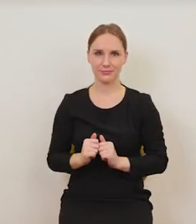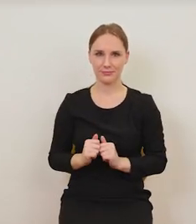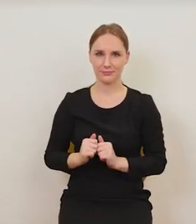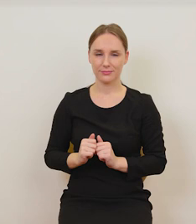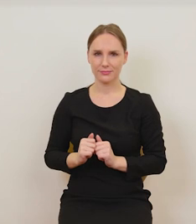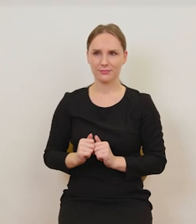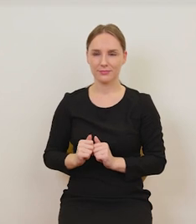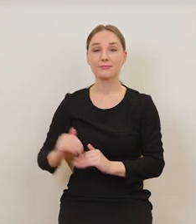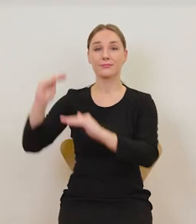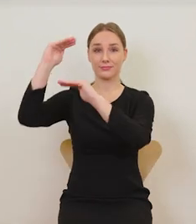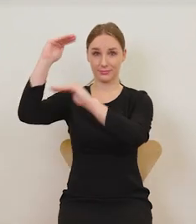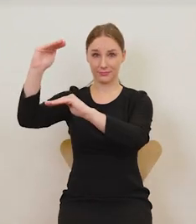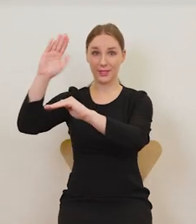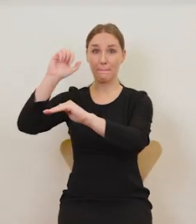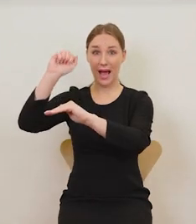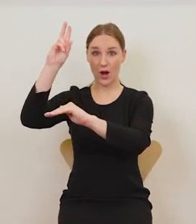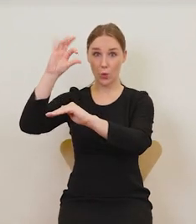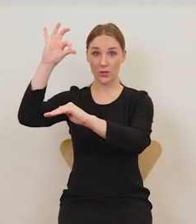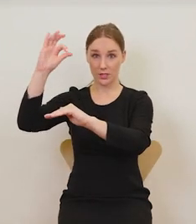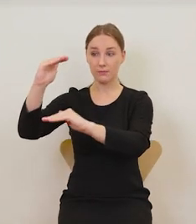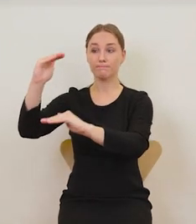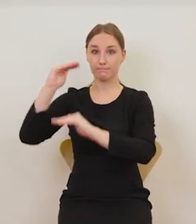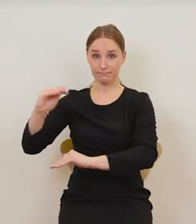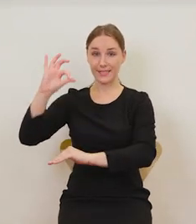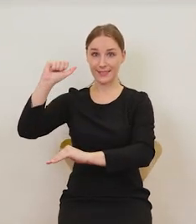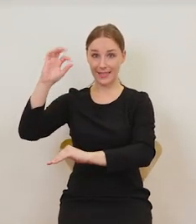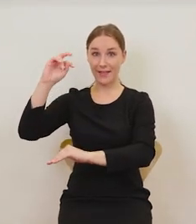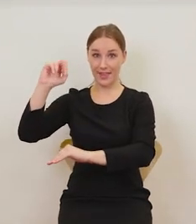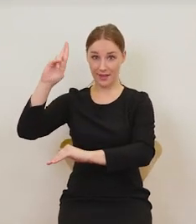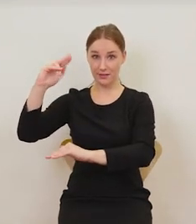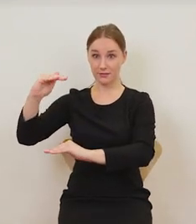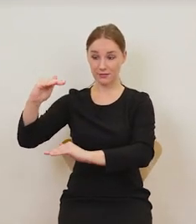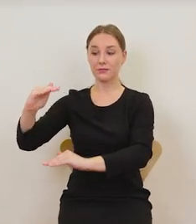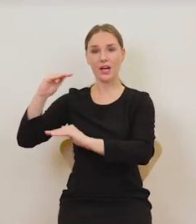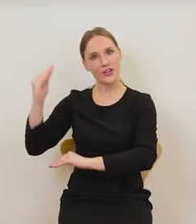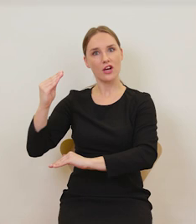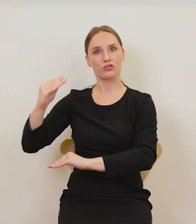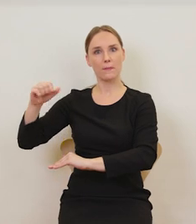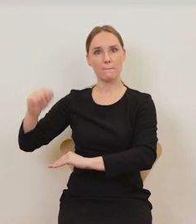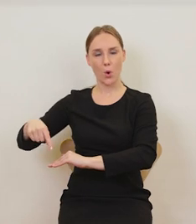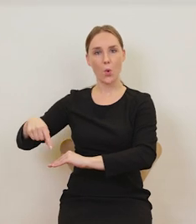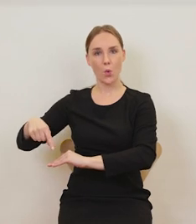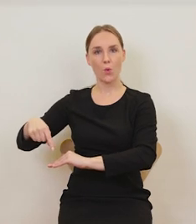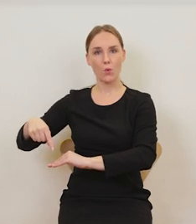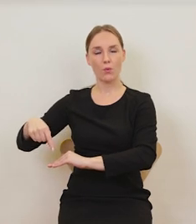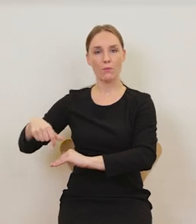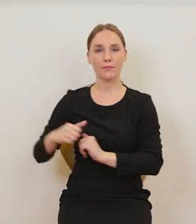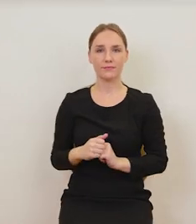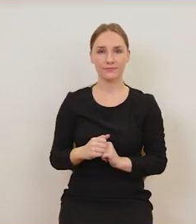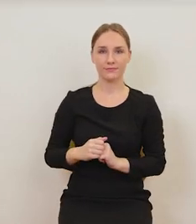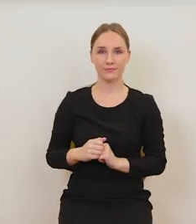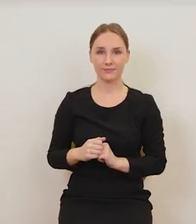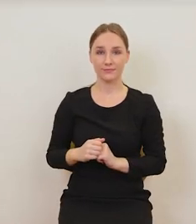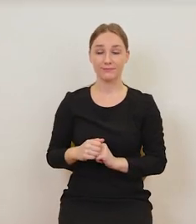czyli mamy tę linię. Tu jest Bachus, tu jest satyr, a tu jest coś jeszcze, na co wskazuje palcem.